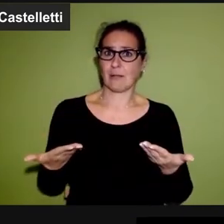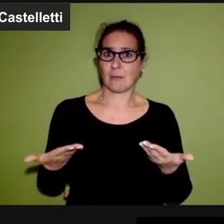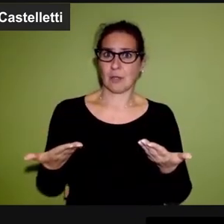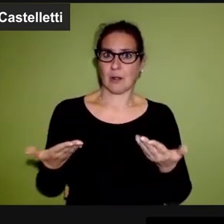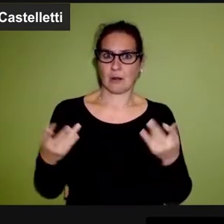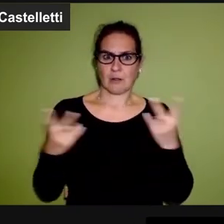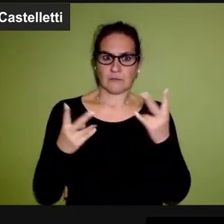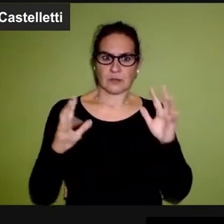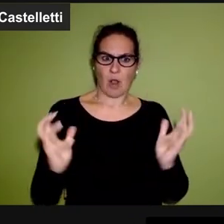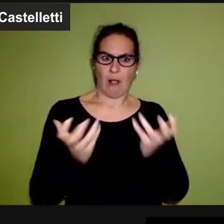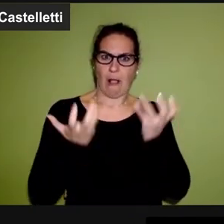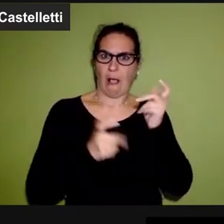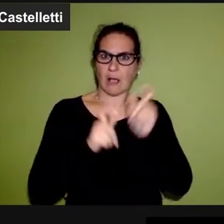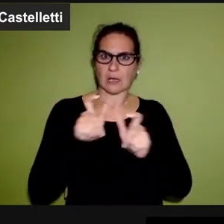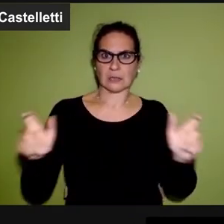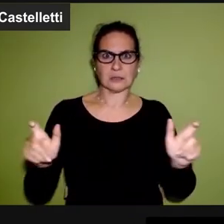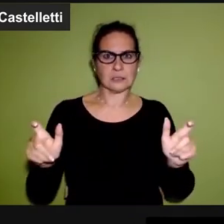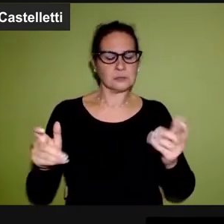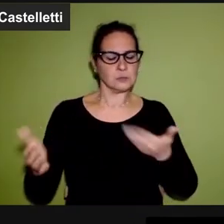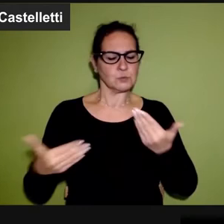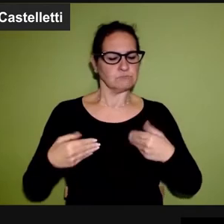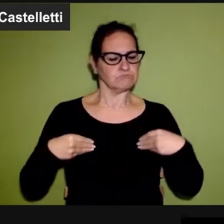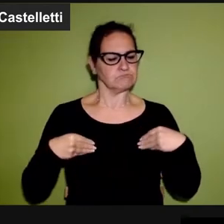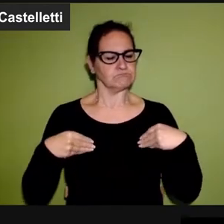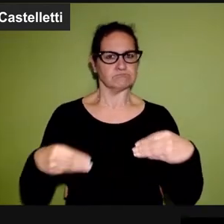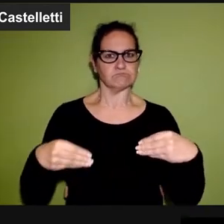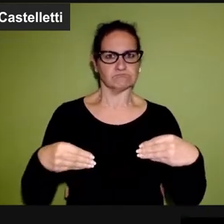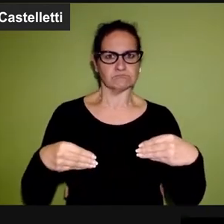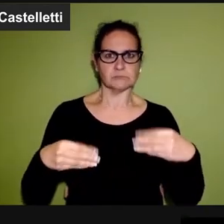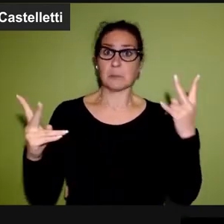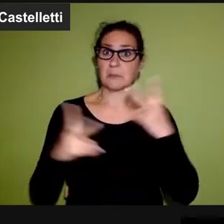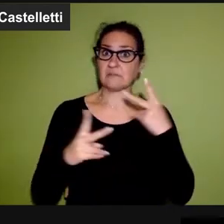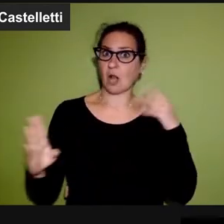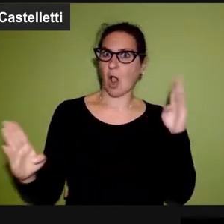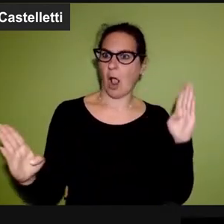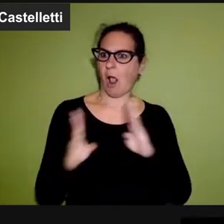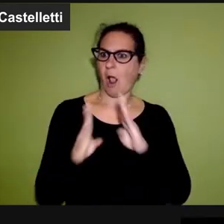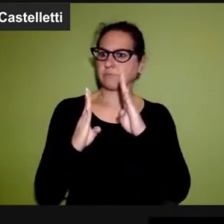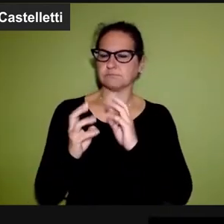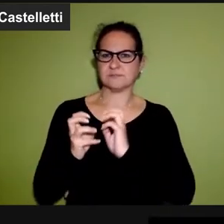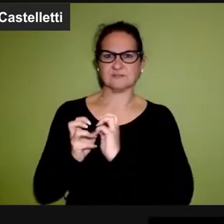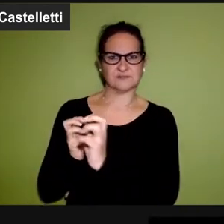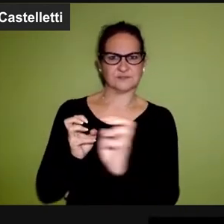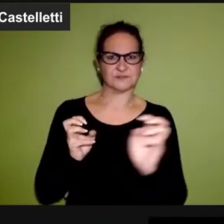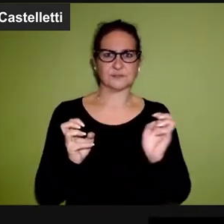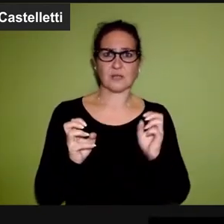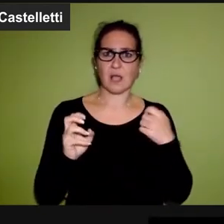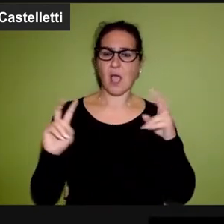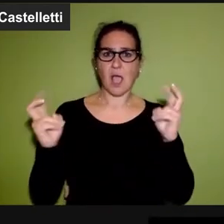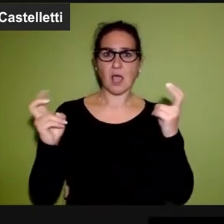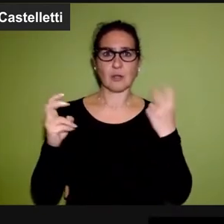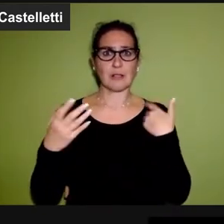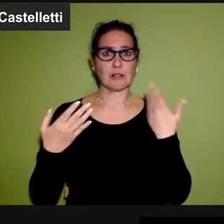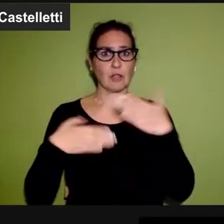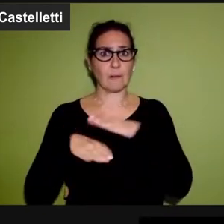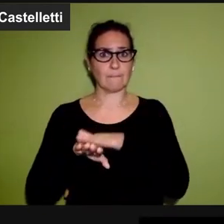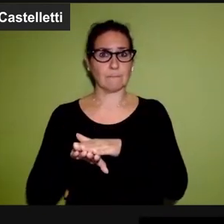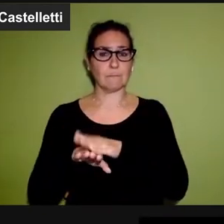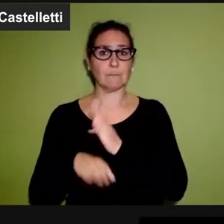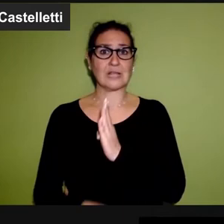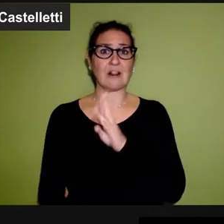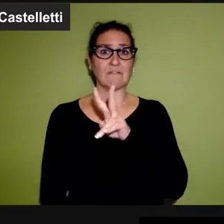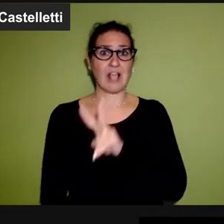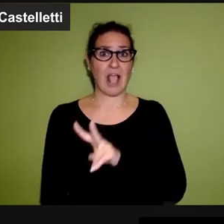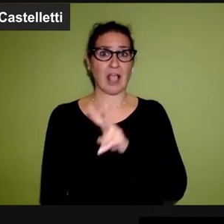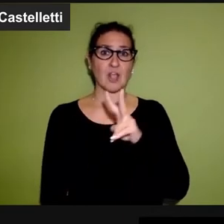esistono infatti tantissimi artisti che hanno affrontato di petto seppur con approcci estremamente differenti il tema della morte.